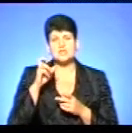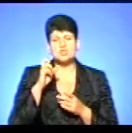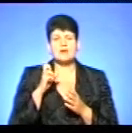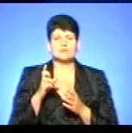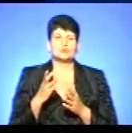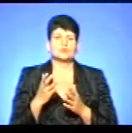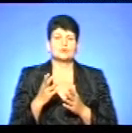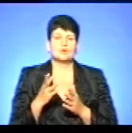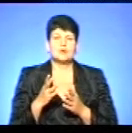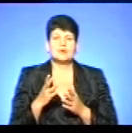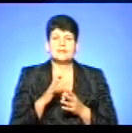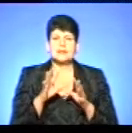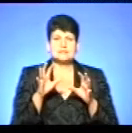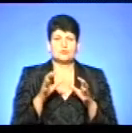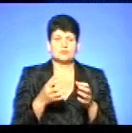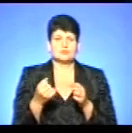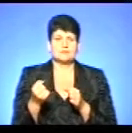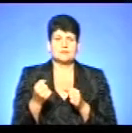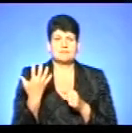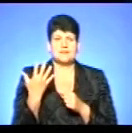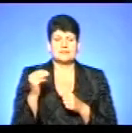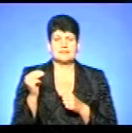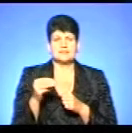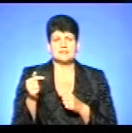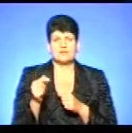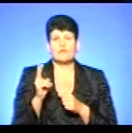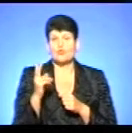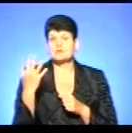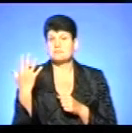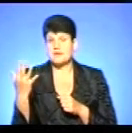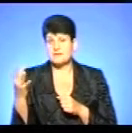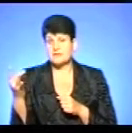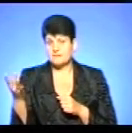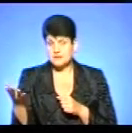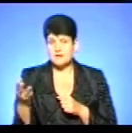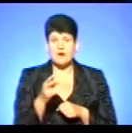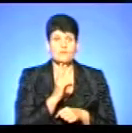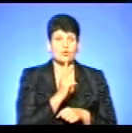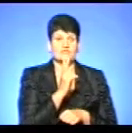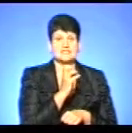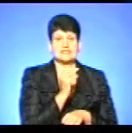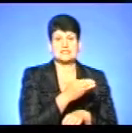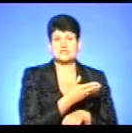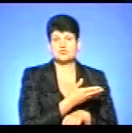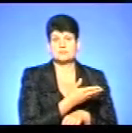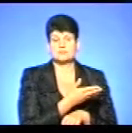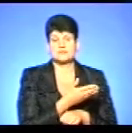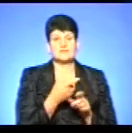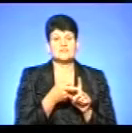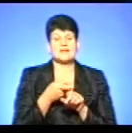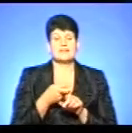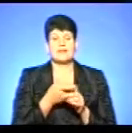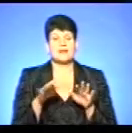незаконно отриманих коштів складає десь 5 тисяч гривень. Але це в когось може бути 5 гривень, а в когось може бути 200 тисяч. Тобто, в зважності,